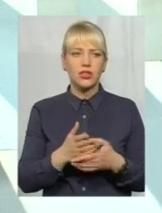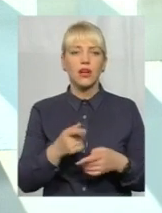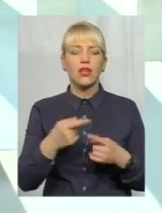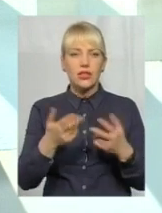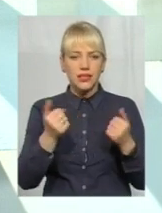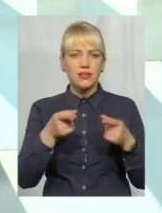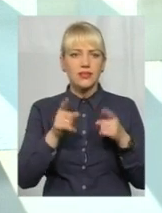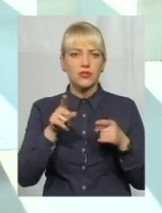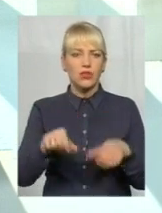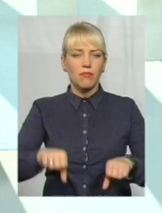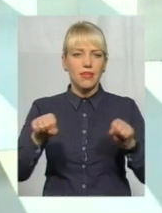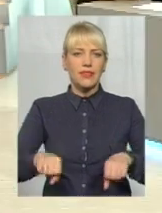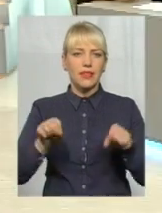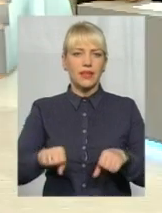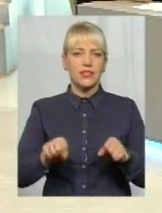впасти з велосипеду.